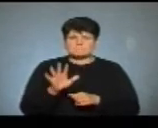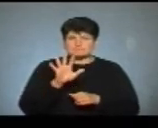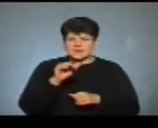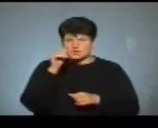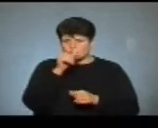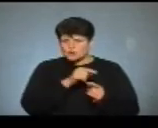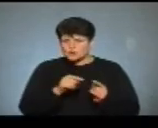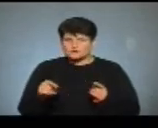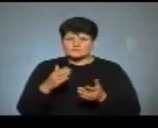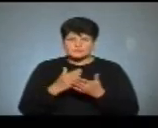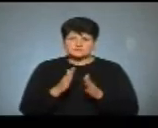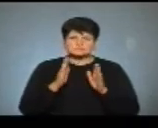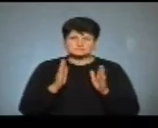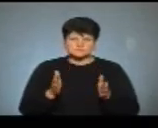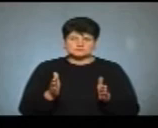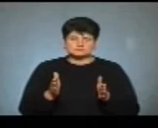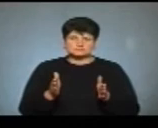років мають бути...